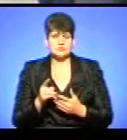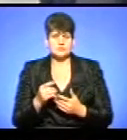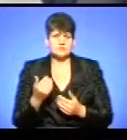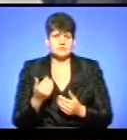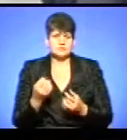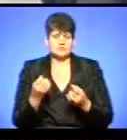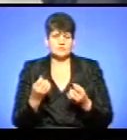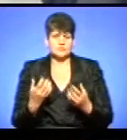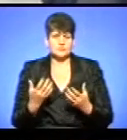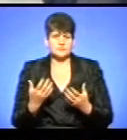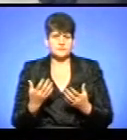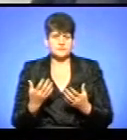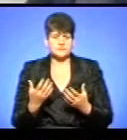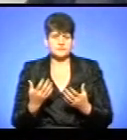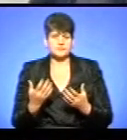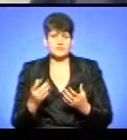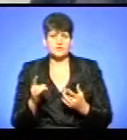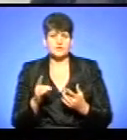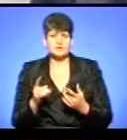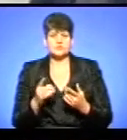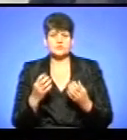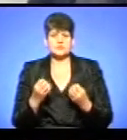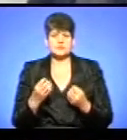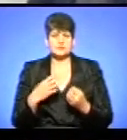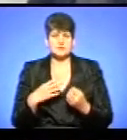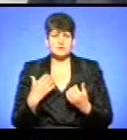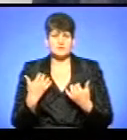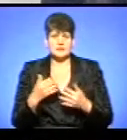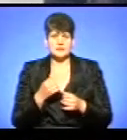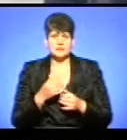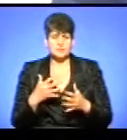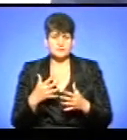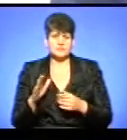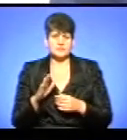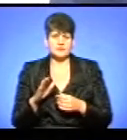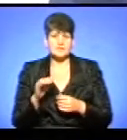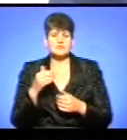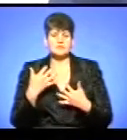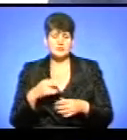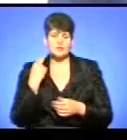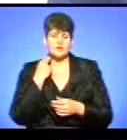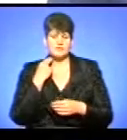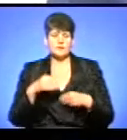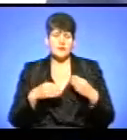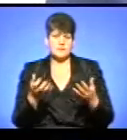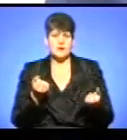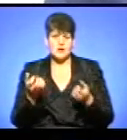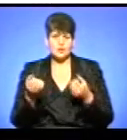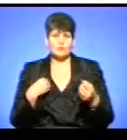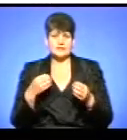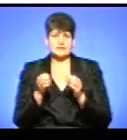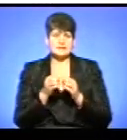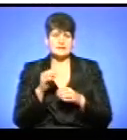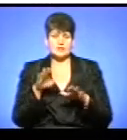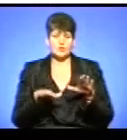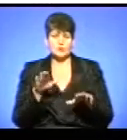зможуть їхати, ми вже не зможуть їхати. Що ви ще чекаєте, ми не розуміємо, ми вже не зможуть, ми від вересня. Ми вже борги понабирали, в мене 10 тонн боргу